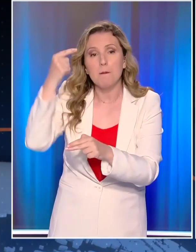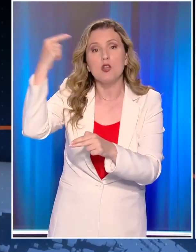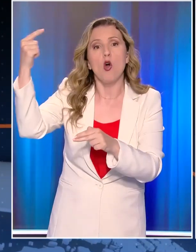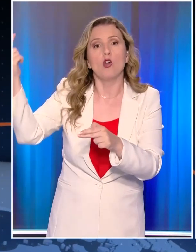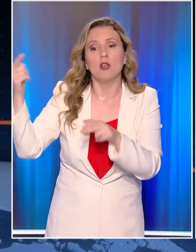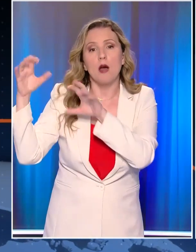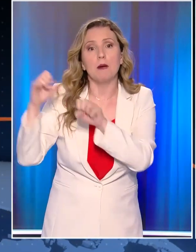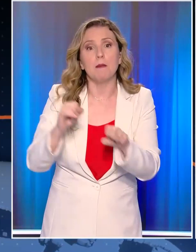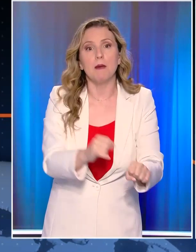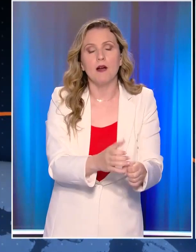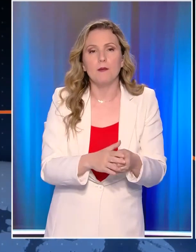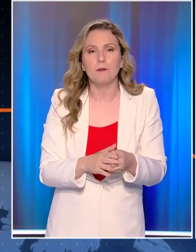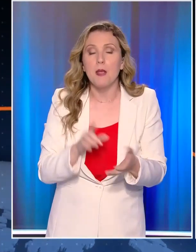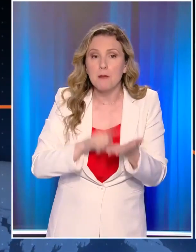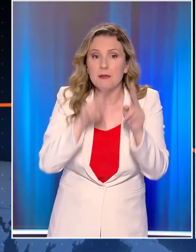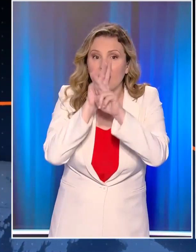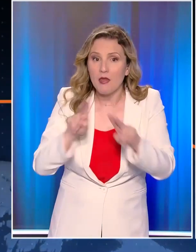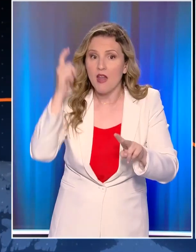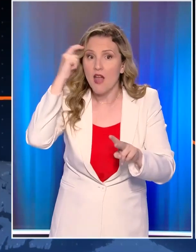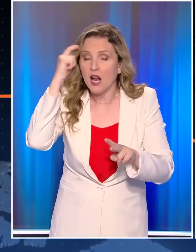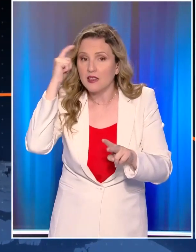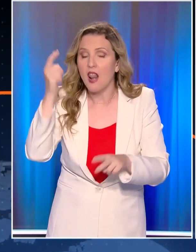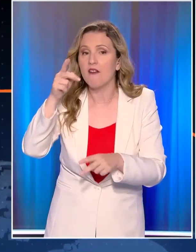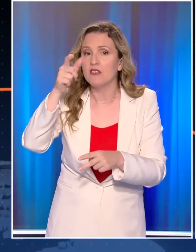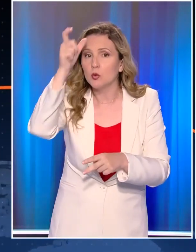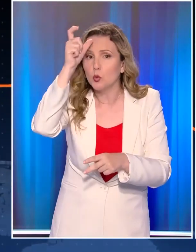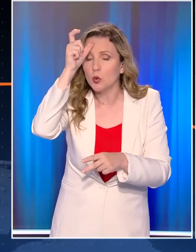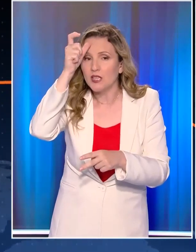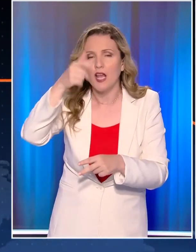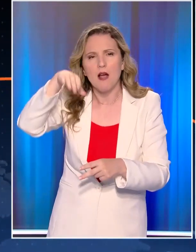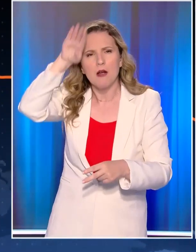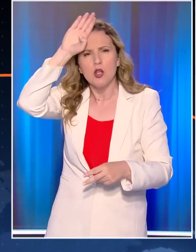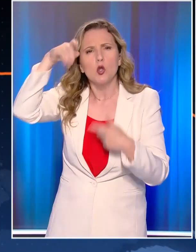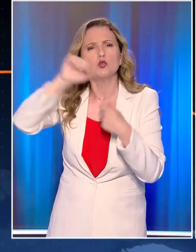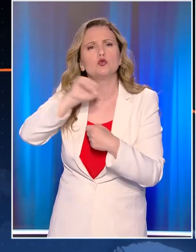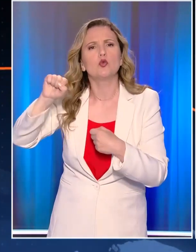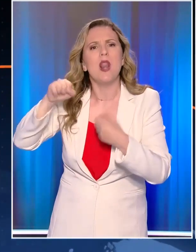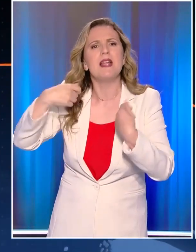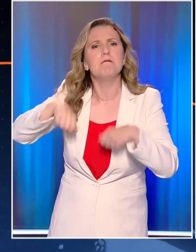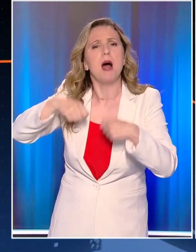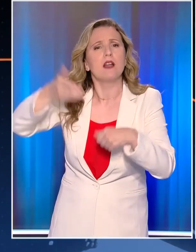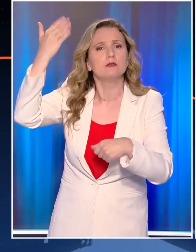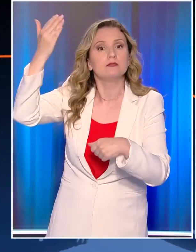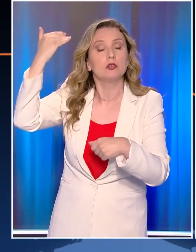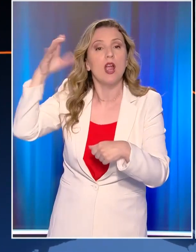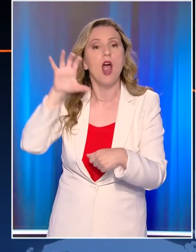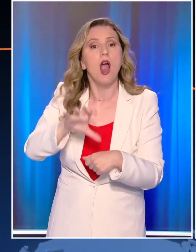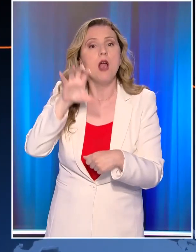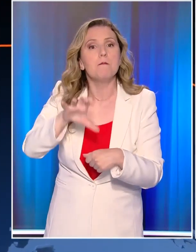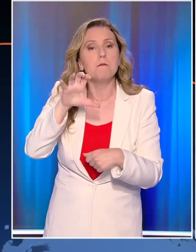σαφές στην Τουρκία ότι η πολιτική των κανονιοφόρων, η πολιτική Σουλεϊμάν του Μεγαλοπρεπούς στη Μεσόγειο, ανήκει